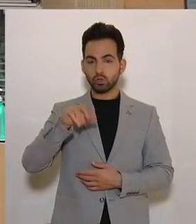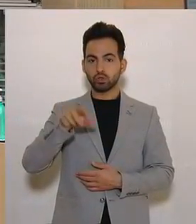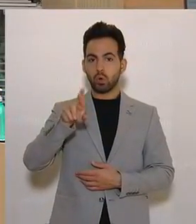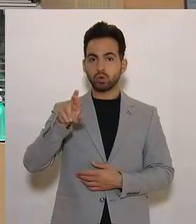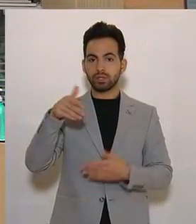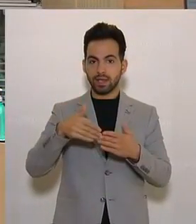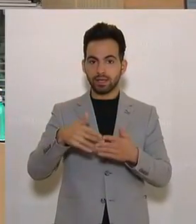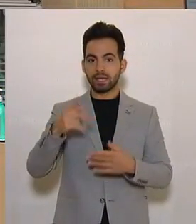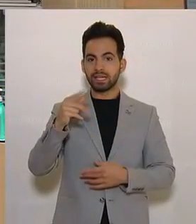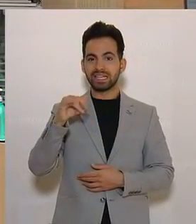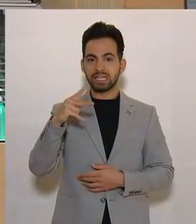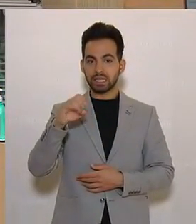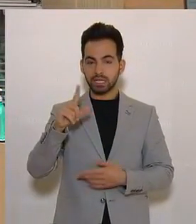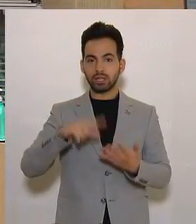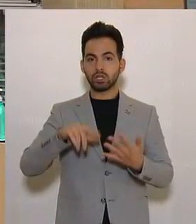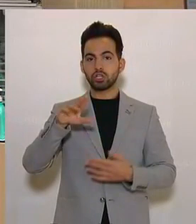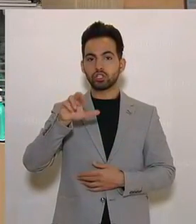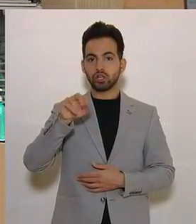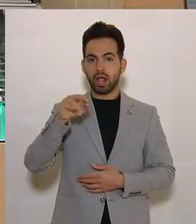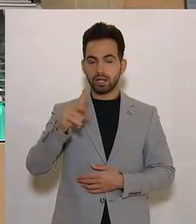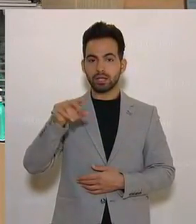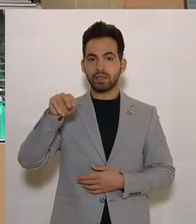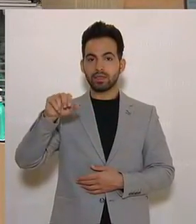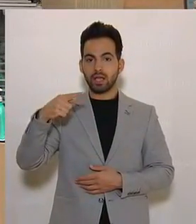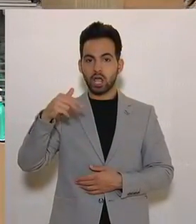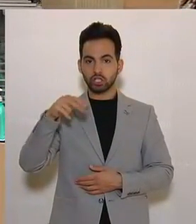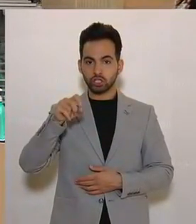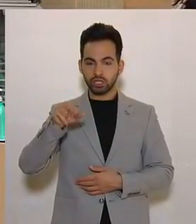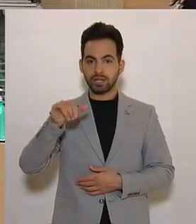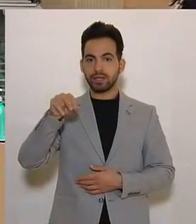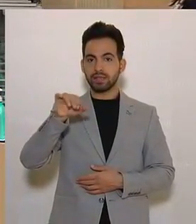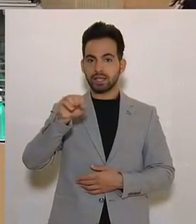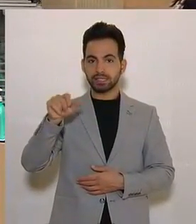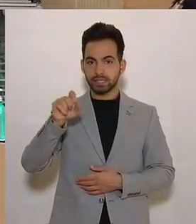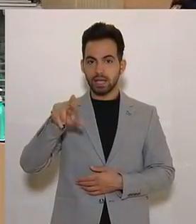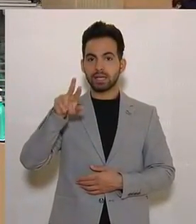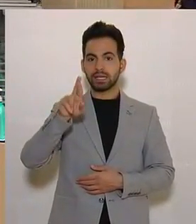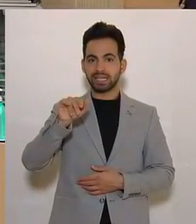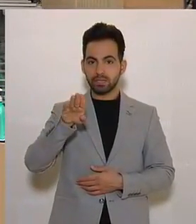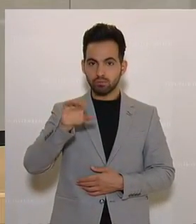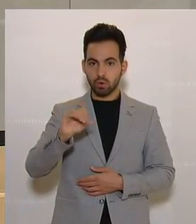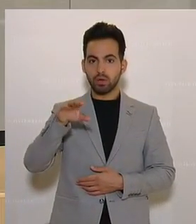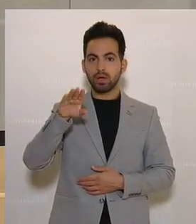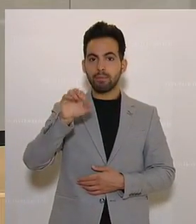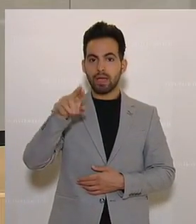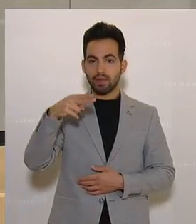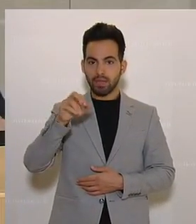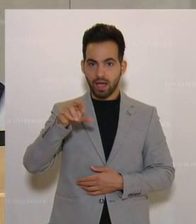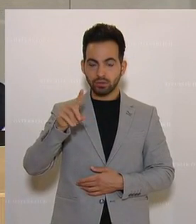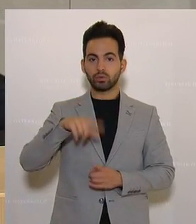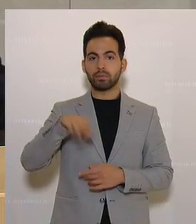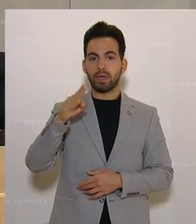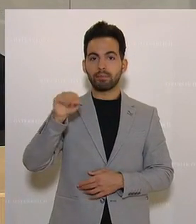Ecker, Herbert Kickl, Philipp Schrangl, Feiker Elnagashi, Barbara Nessler, Petrana Ribow, Michael Bernhardt und Beate Meindl